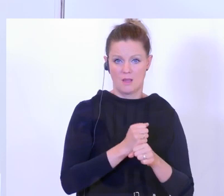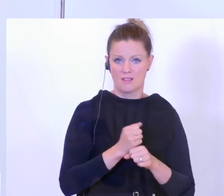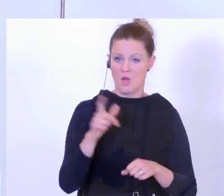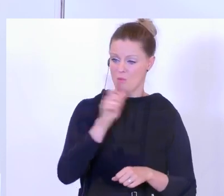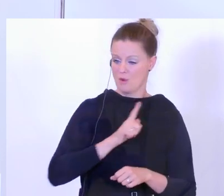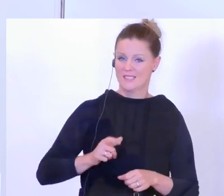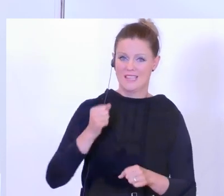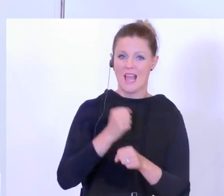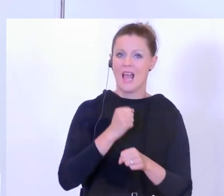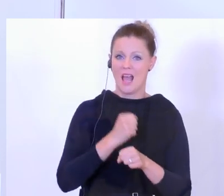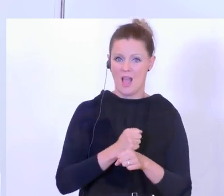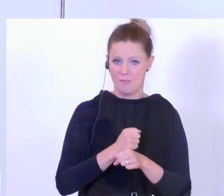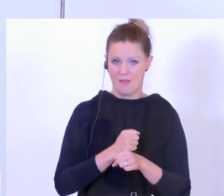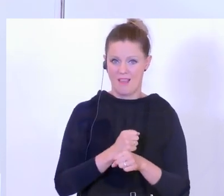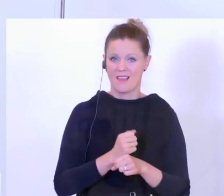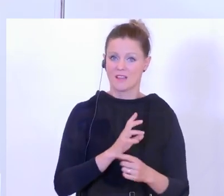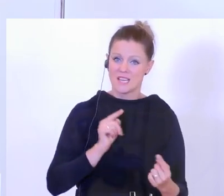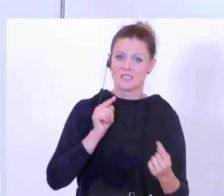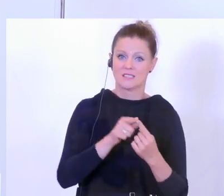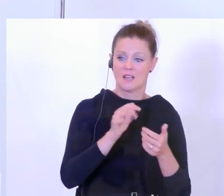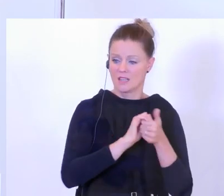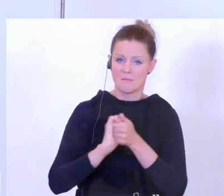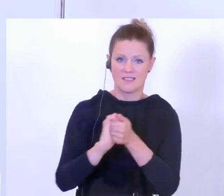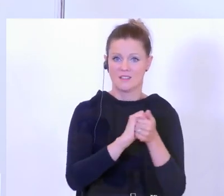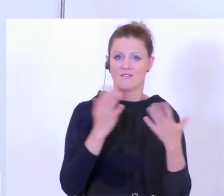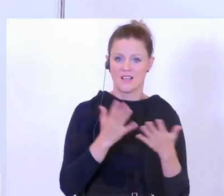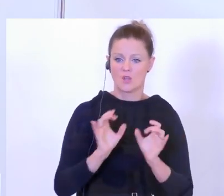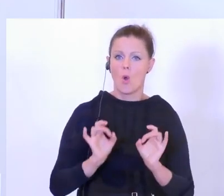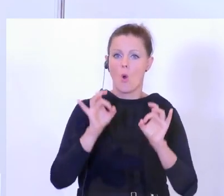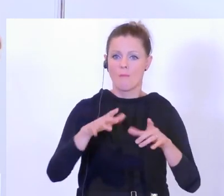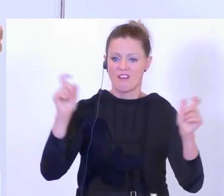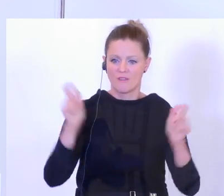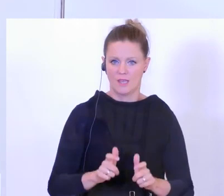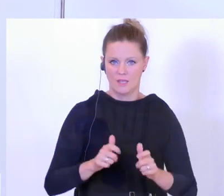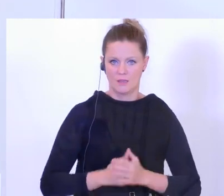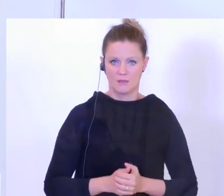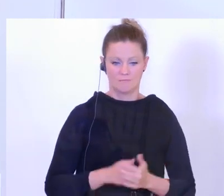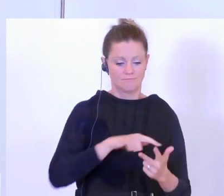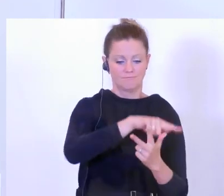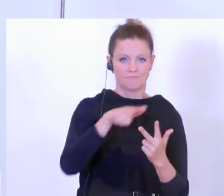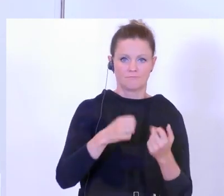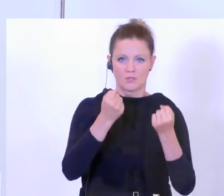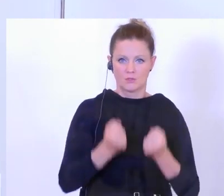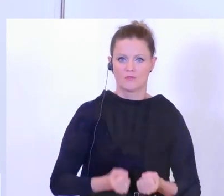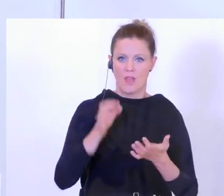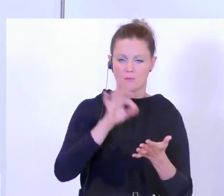es, Opfer zu vermeiden. Das muss unser gemeinsames Ansinnen sein. Sie sehen also, wir haben drei große Schwerpunkte.